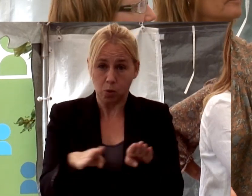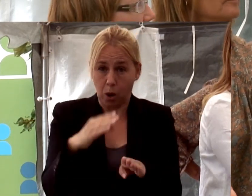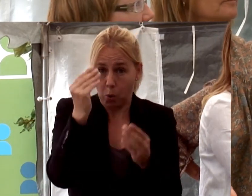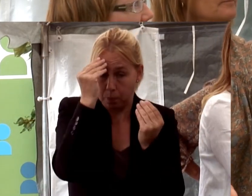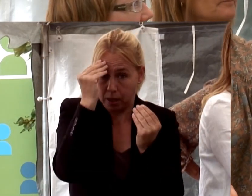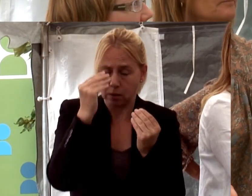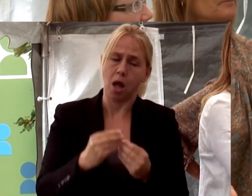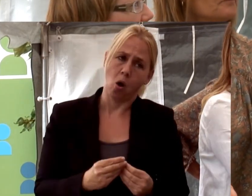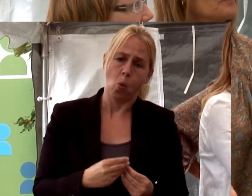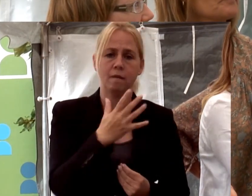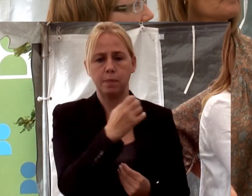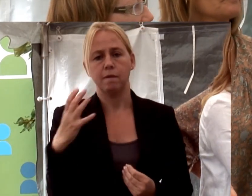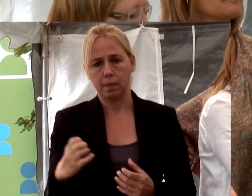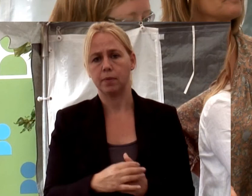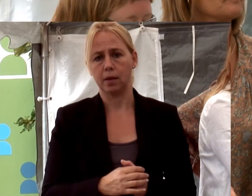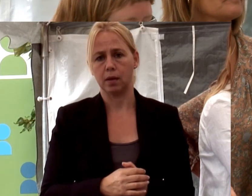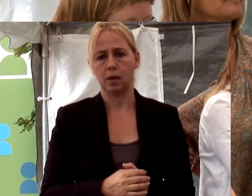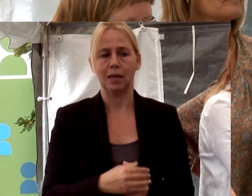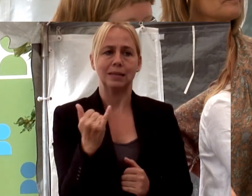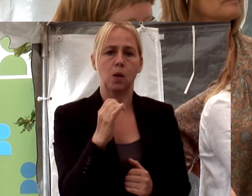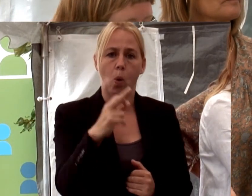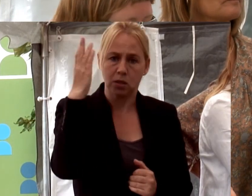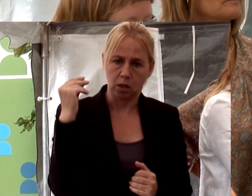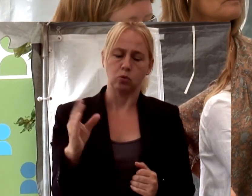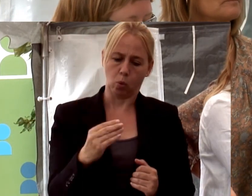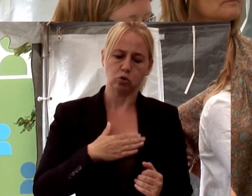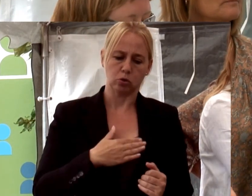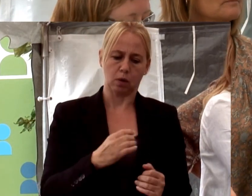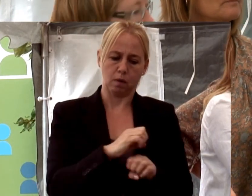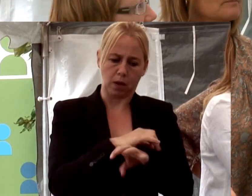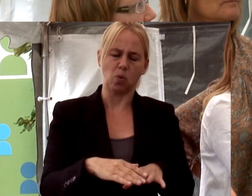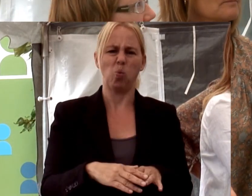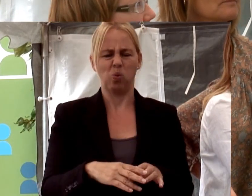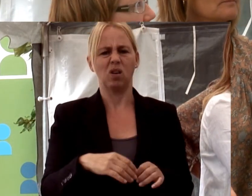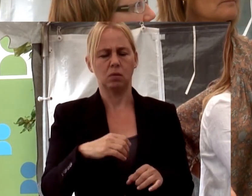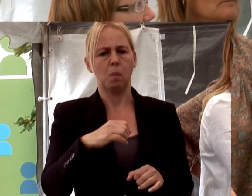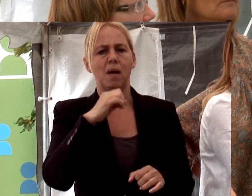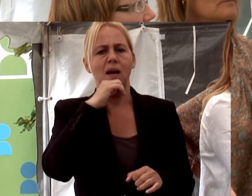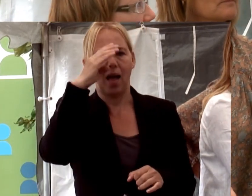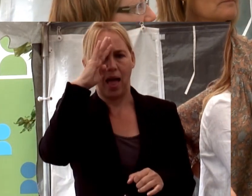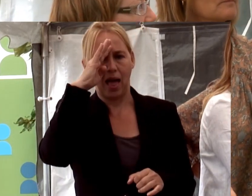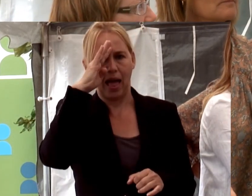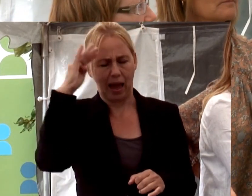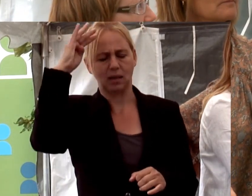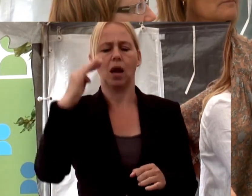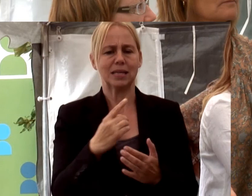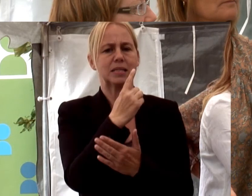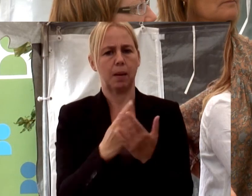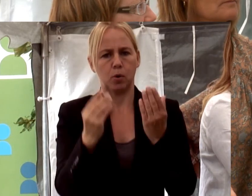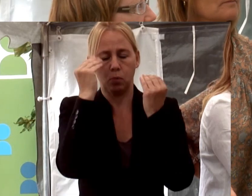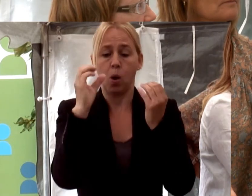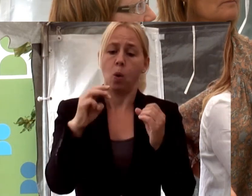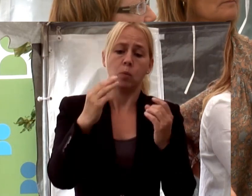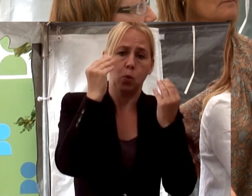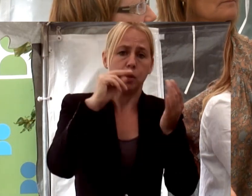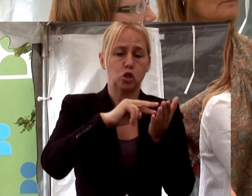Ja, det är ungefär 50-50. För tio år sedan så tyckte man faktiskt att de äldre var mindre utbildade. Om det beror på hur utbildningssystemet